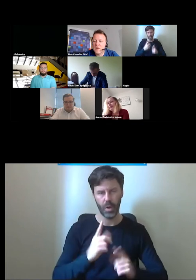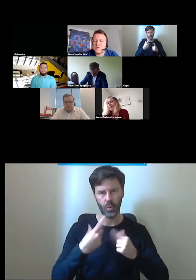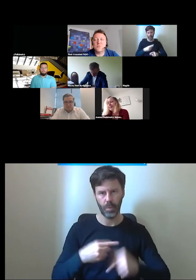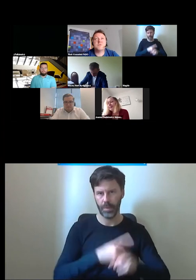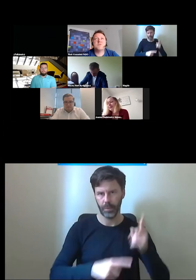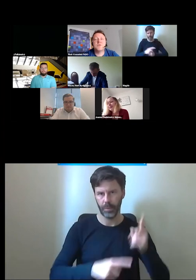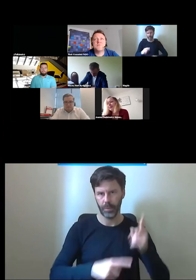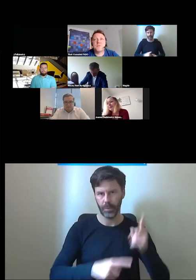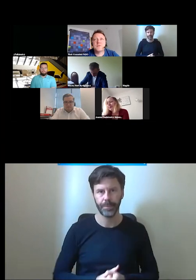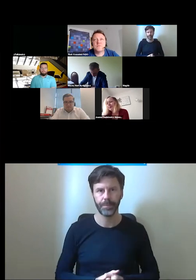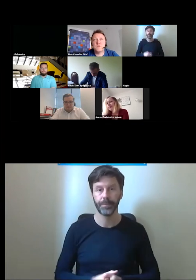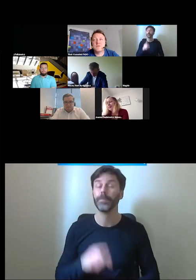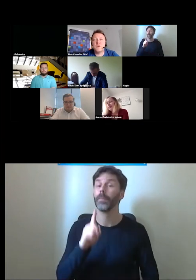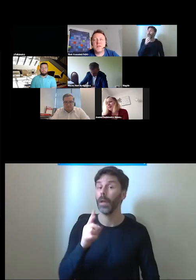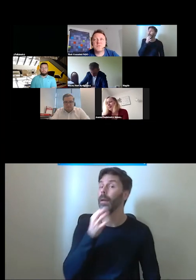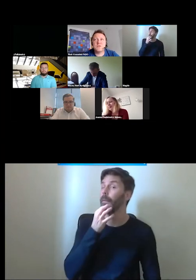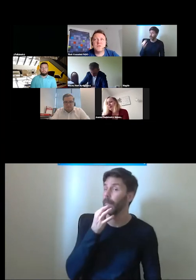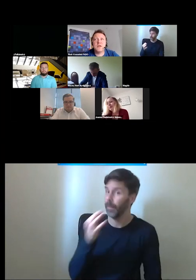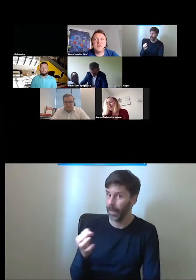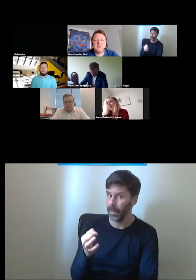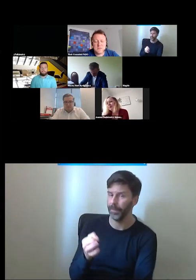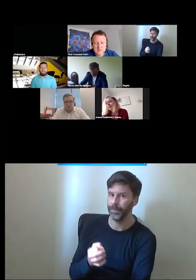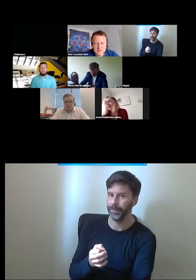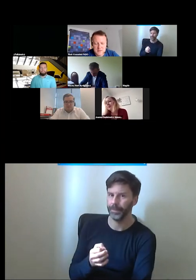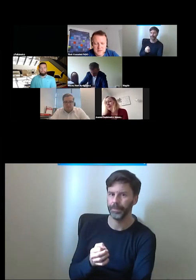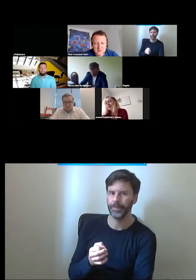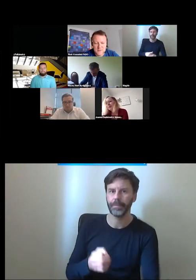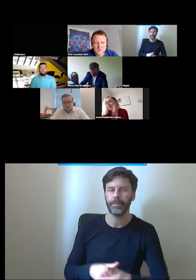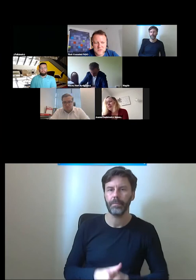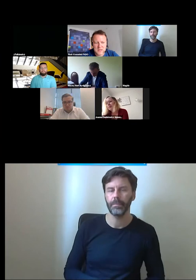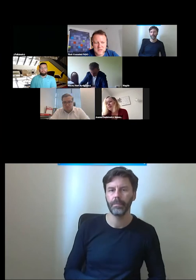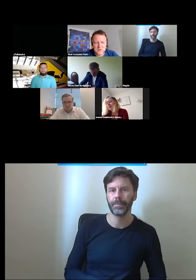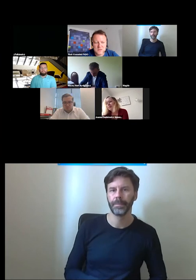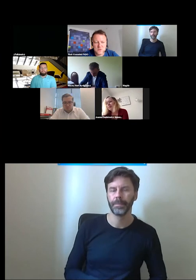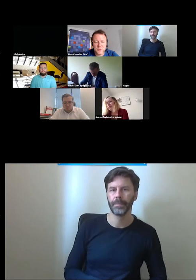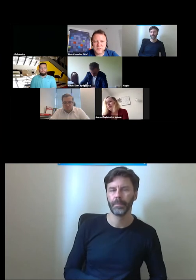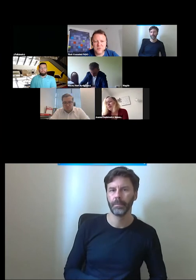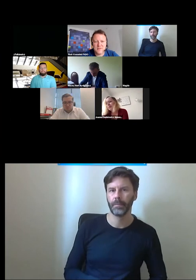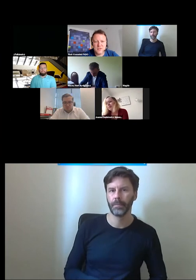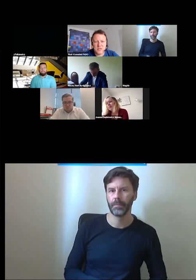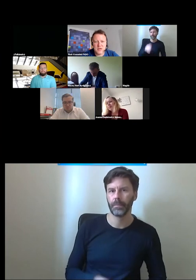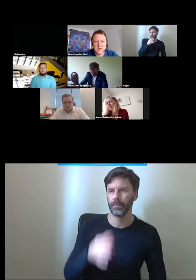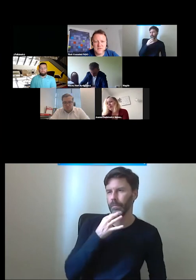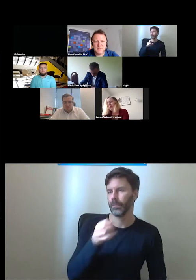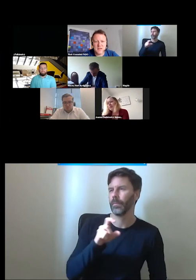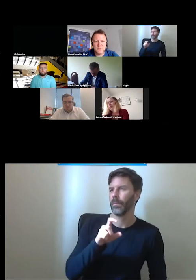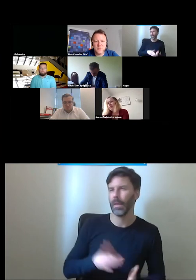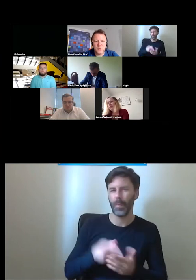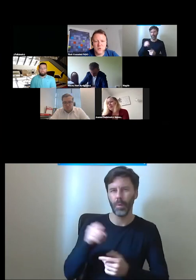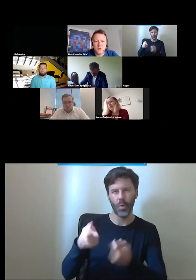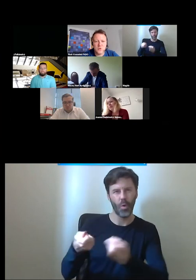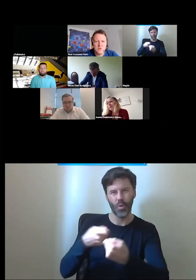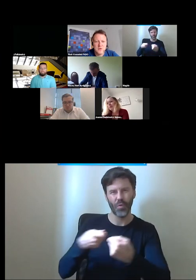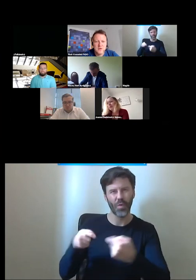proszę mi powiedzieć bo zakładam że to nie jest rozwiązanie które super sprawdzi się w takim